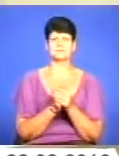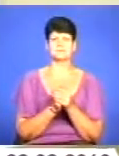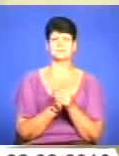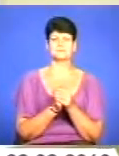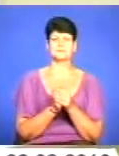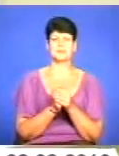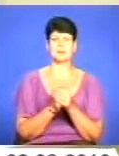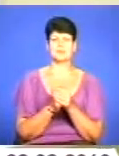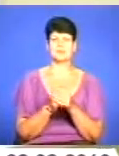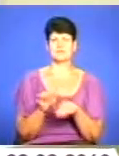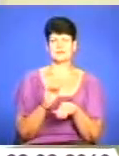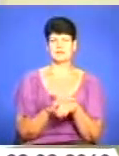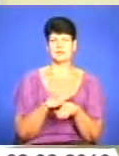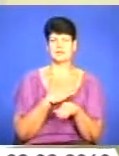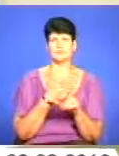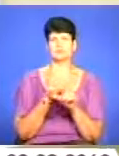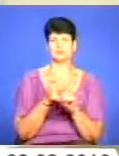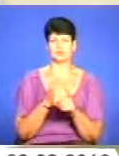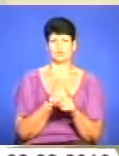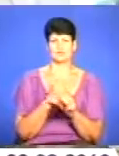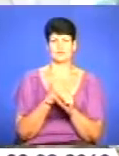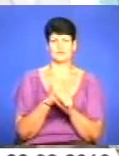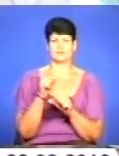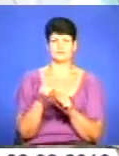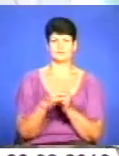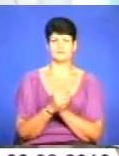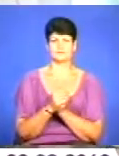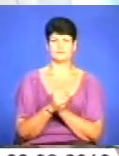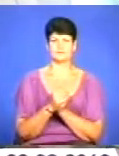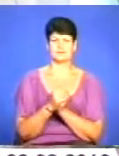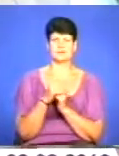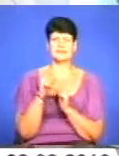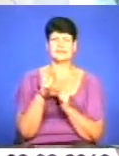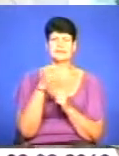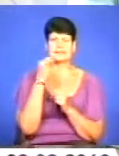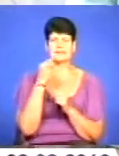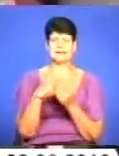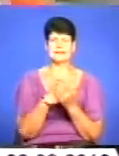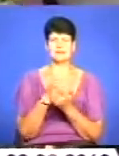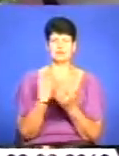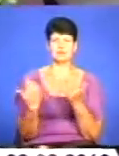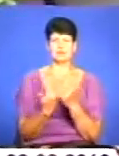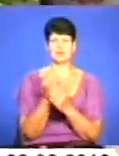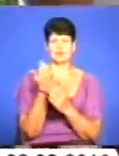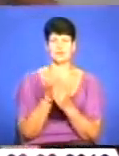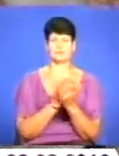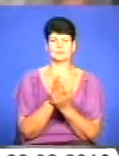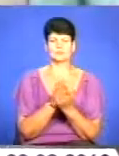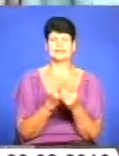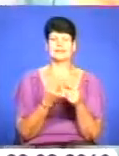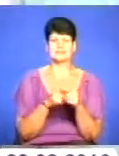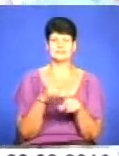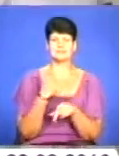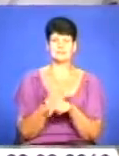Практично нам дуже хочеться працювати в цьому відділенні. Вийти на якісно новий щабель надання послуг – стратегія розвитку